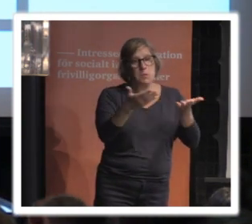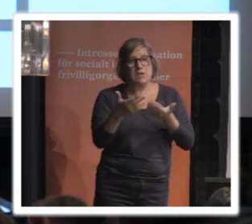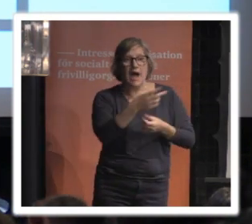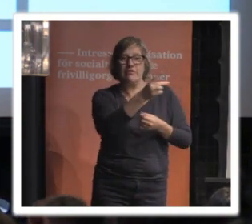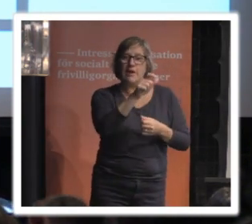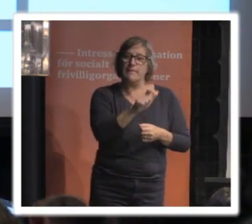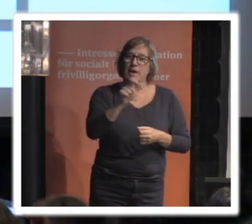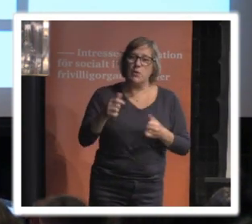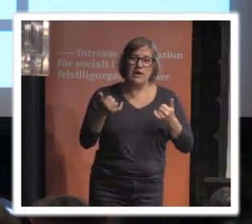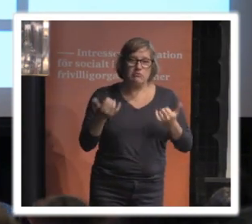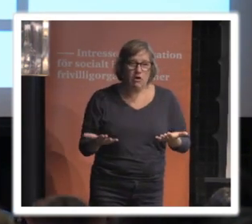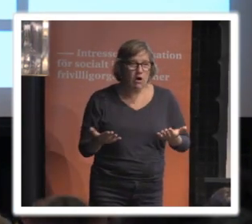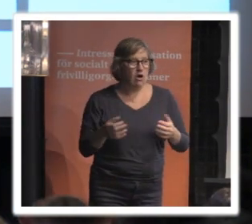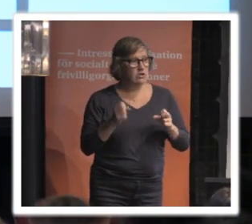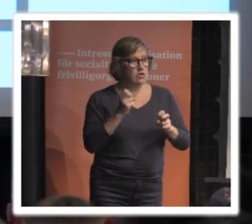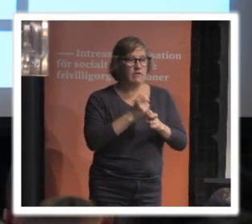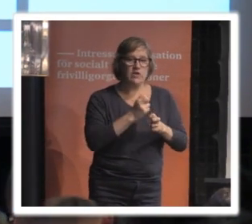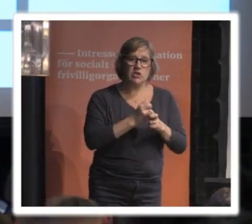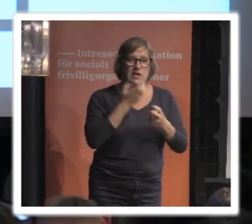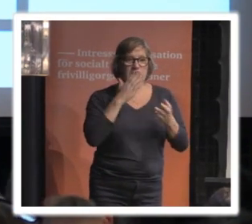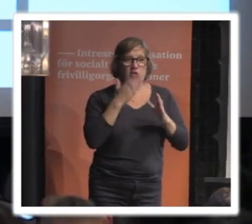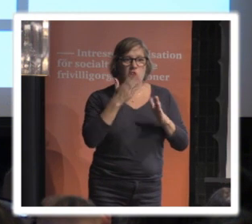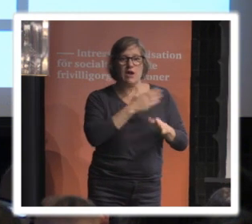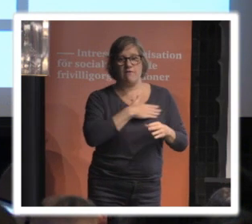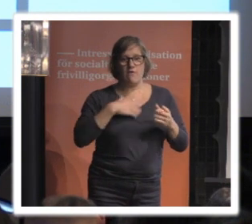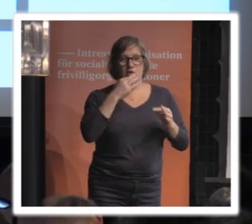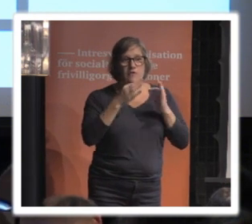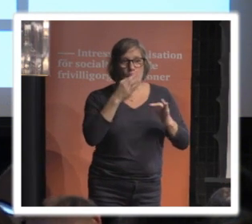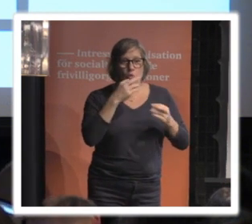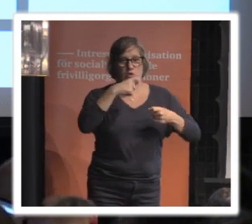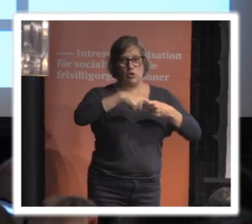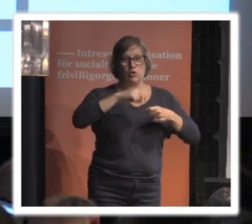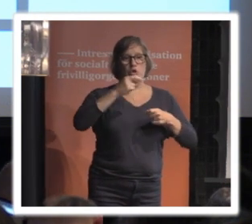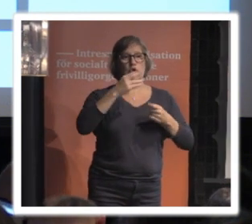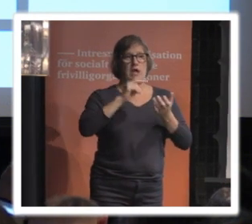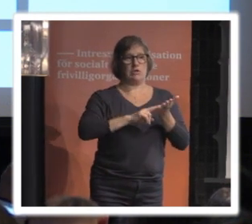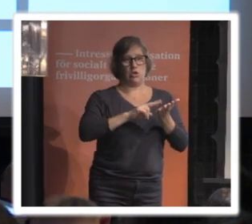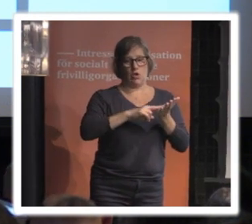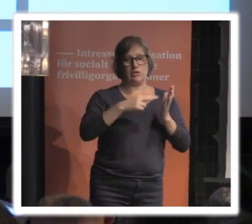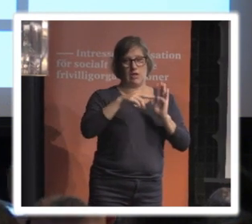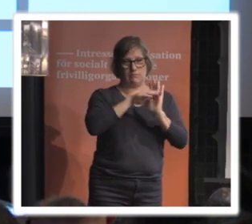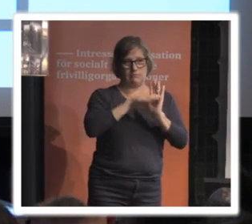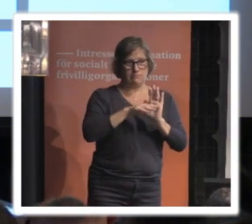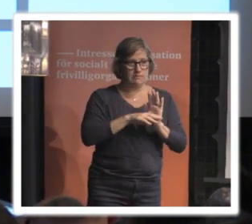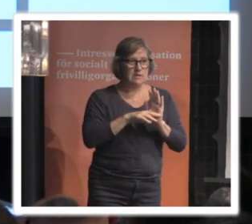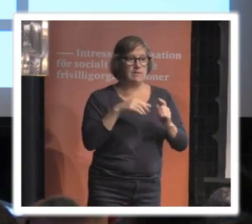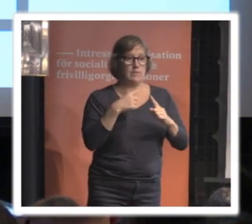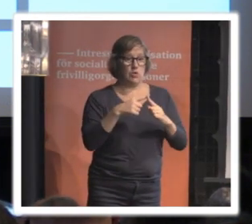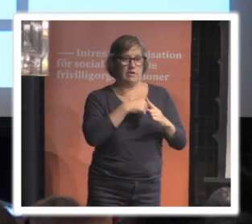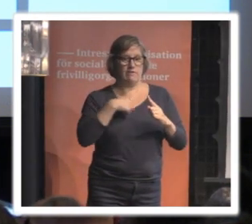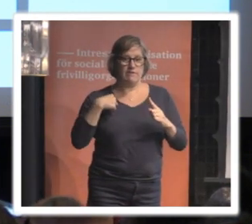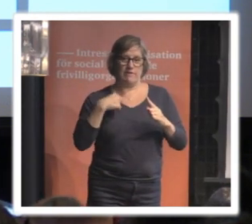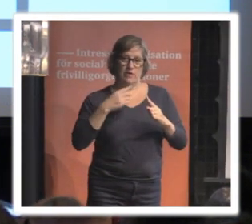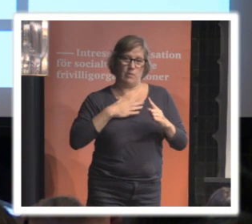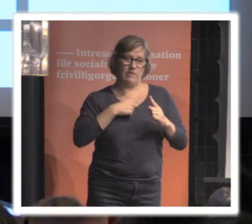hoppas ska kunna räta ut några frågetecken kring allt det här nya. Och sen så hoppas vi fortsätta jobba med den här frågan